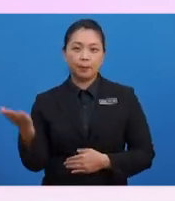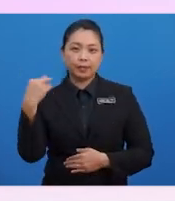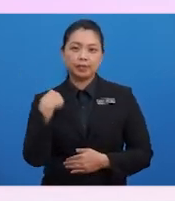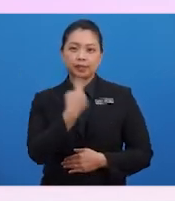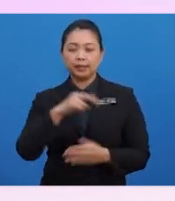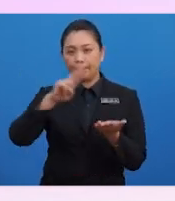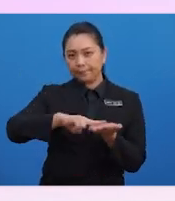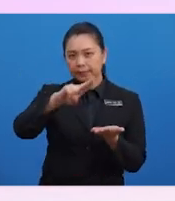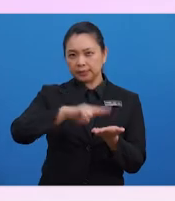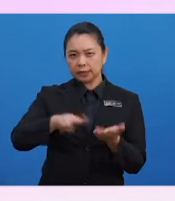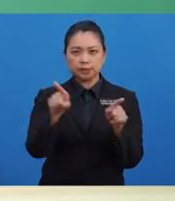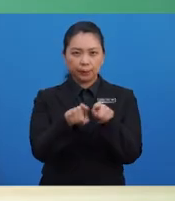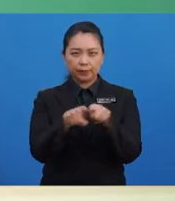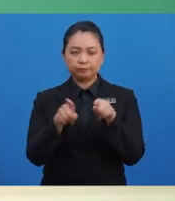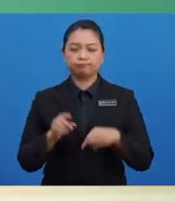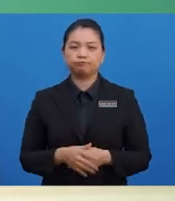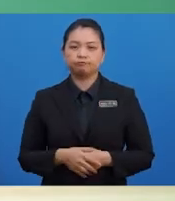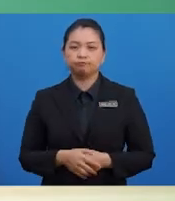kita baca soalan bersama-sama.